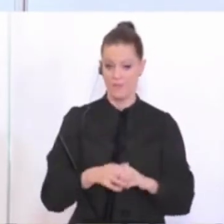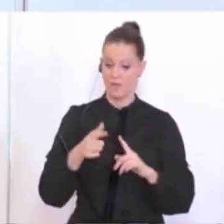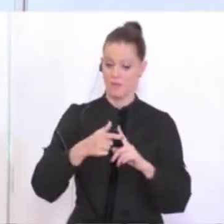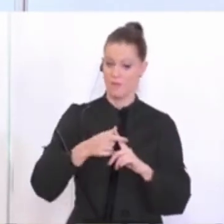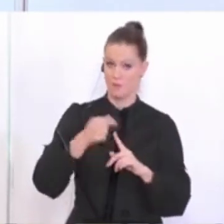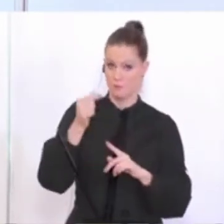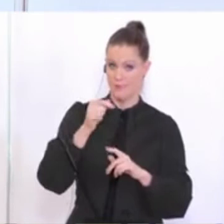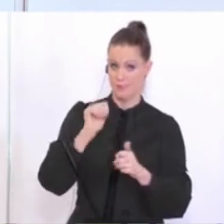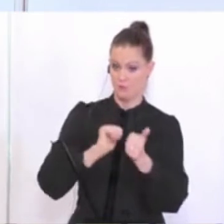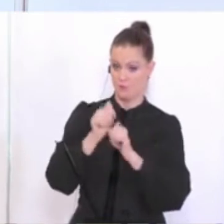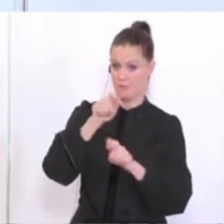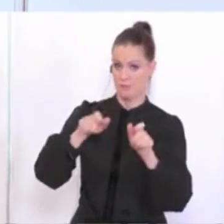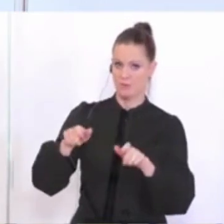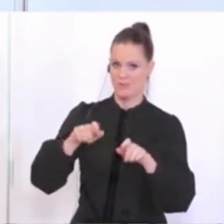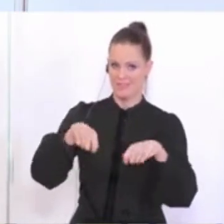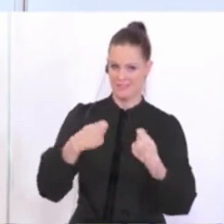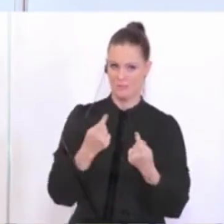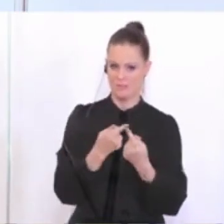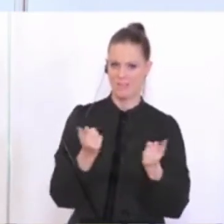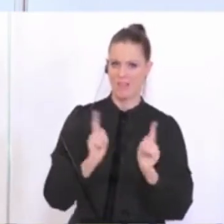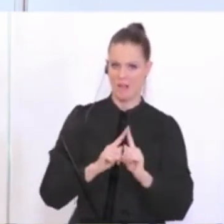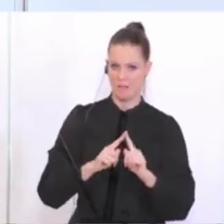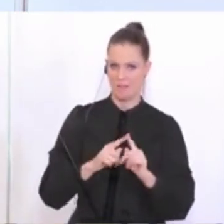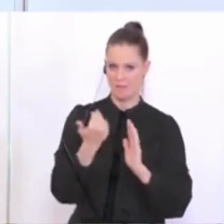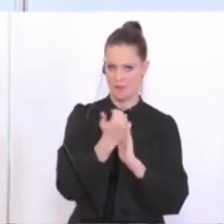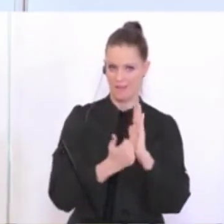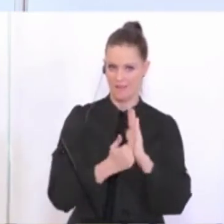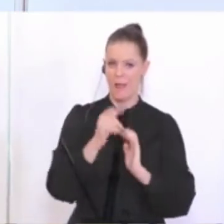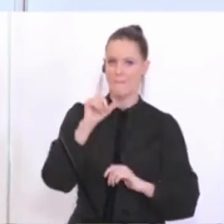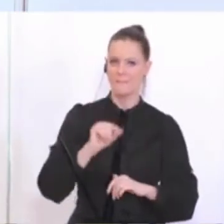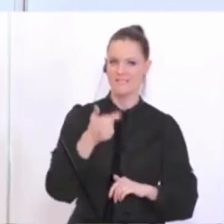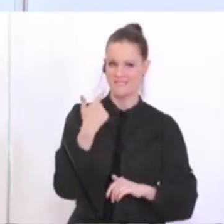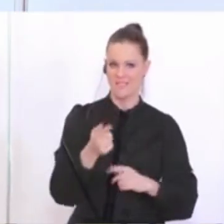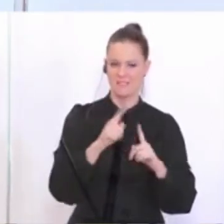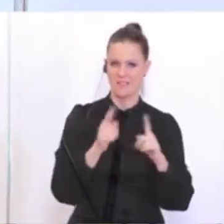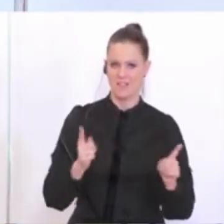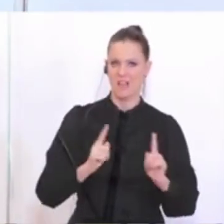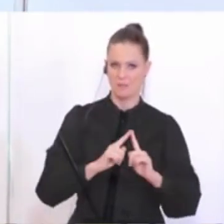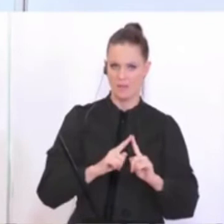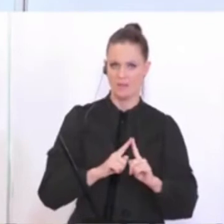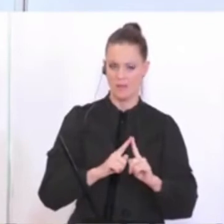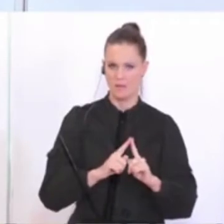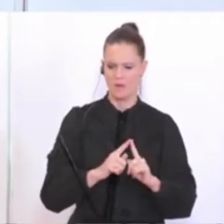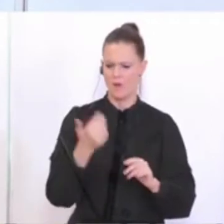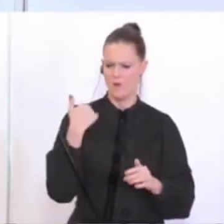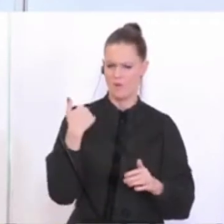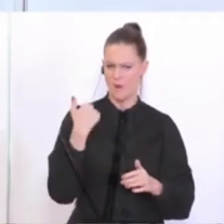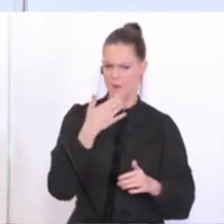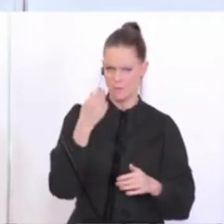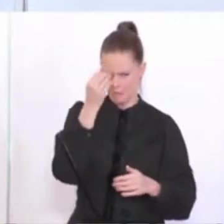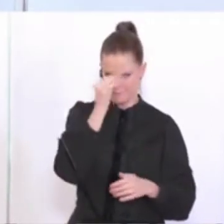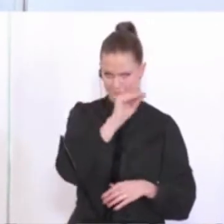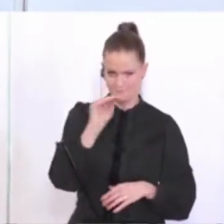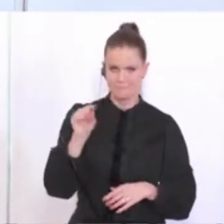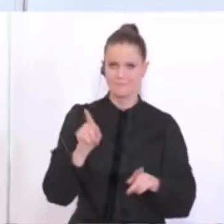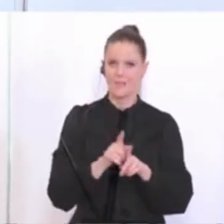gibt es einmal diese Quadratmeter-Regelung, mindestens 20 Quadratmeter. Auch da, das habe ich vorher nicht dazu gesagt,